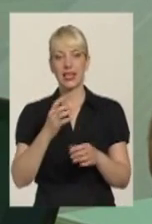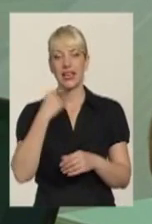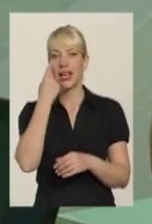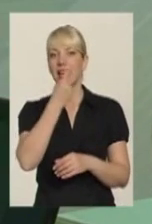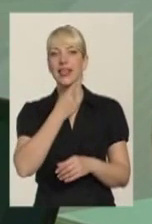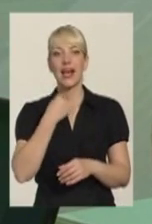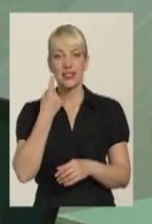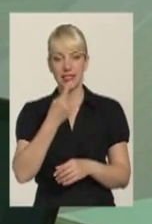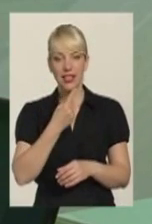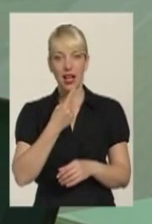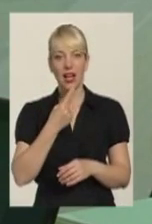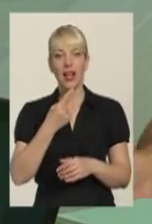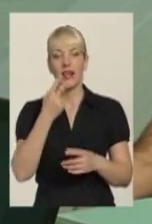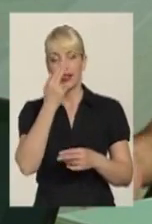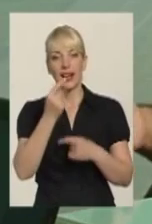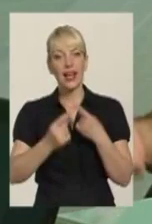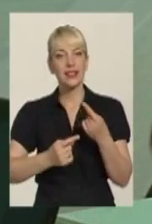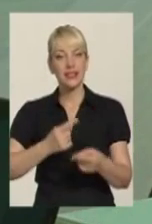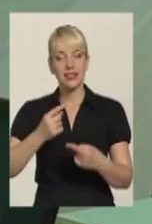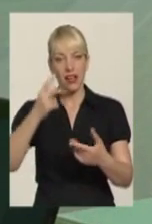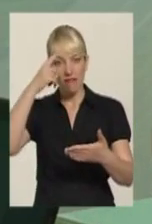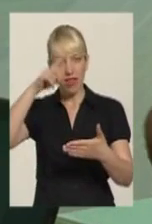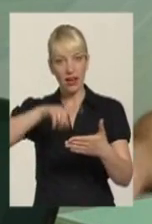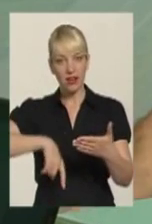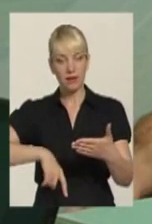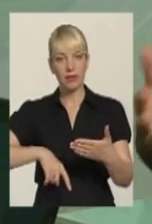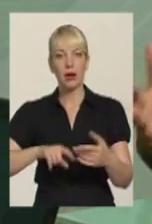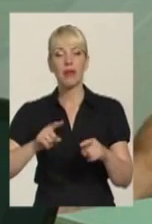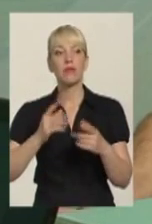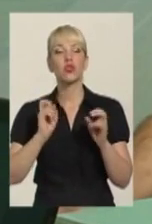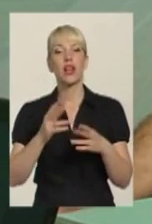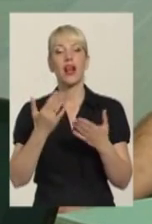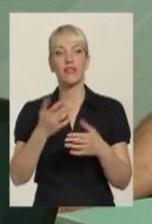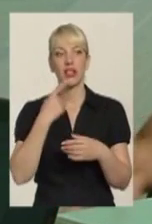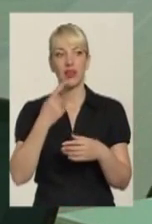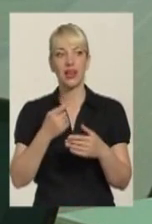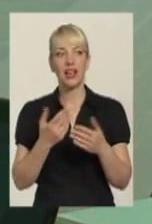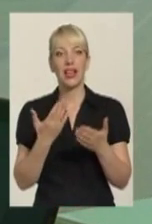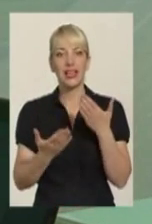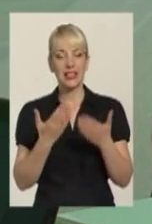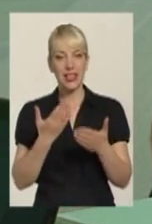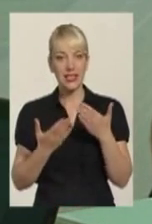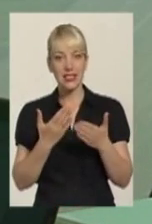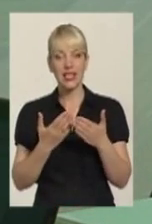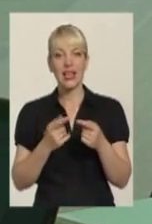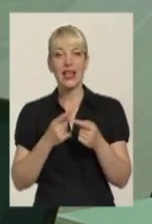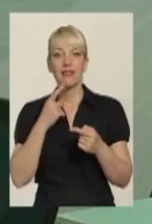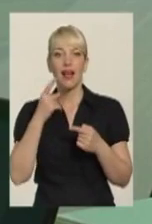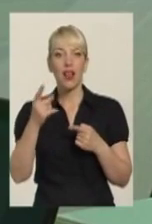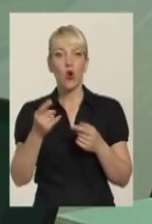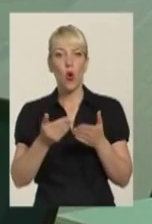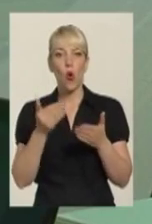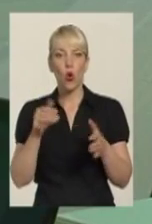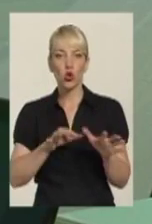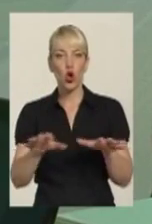традиції, вери. Тому що, так, як ви говорили, далеко від корнів высохне дерево, якщо